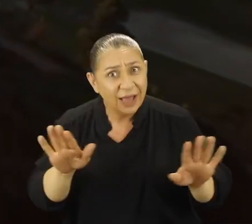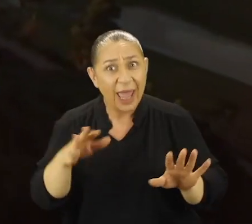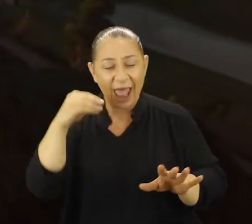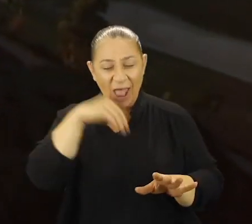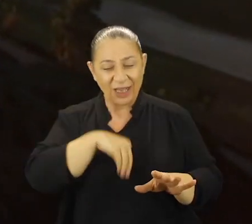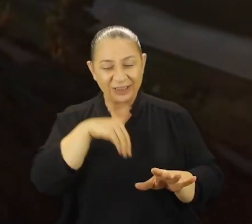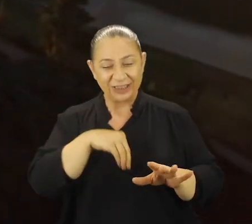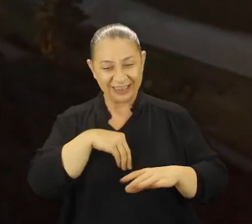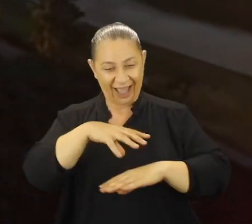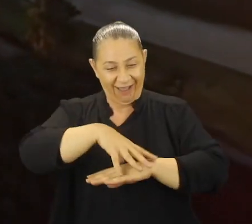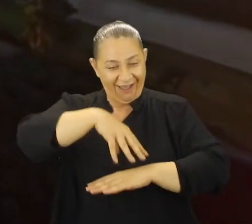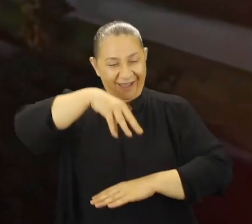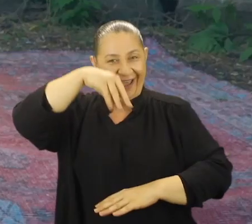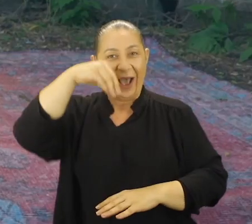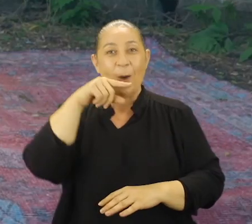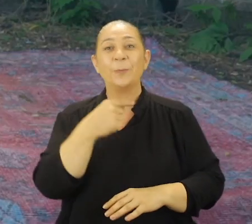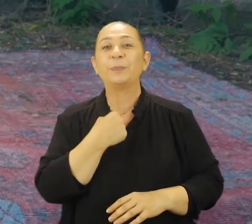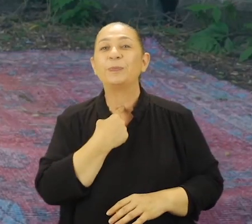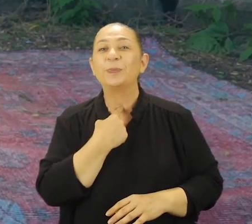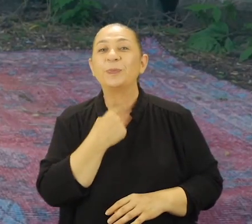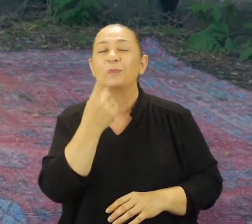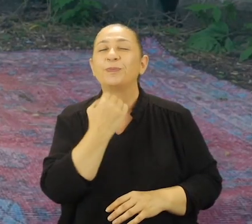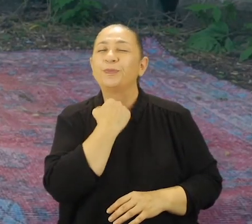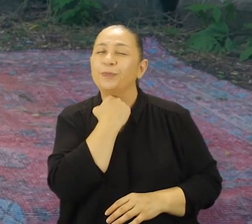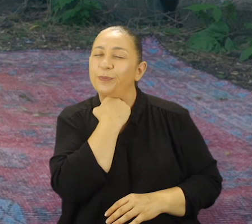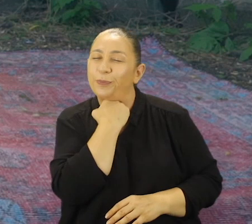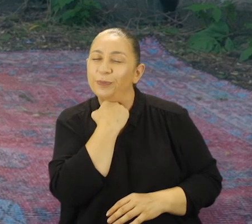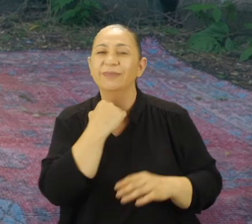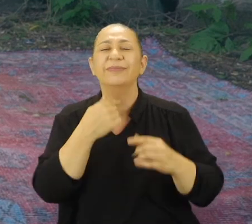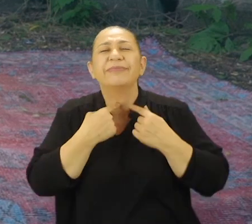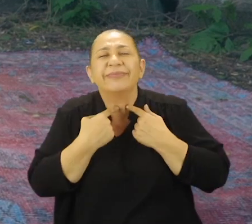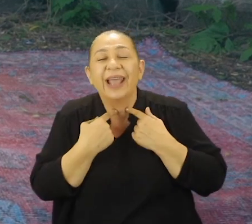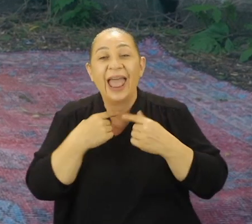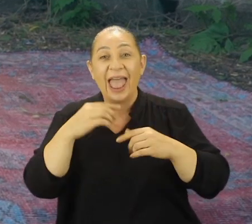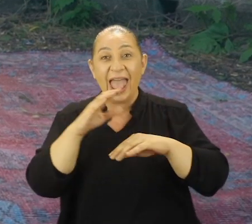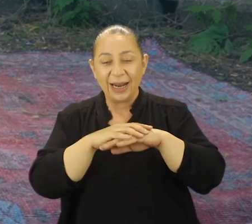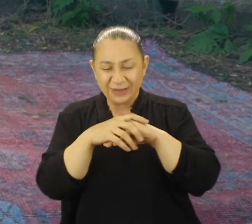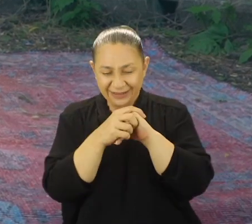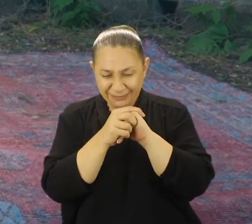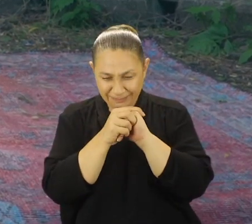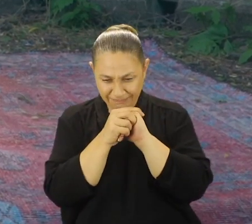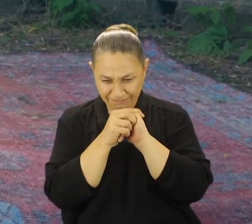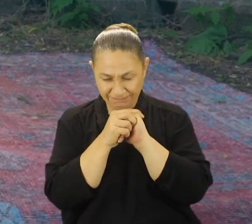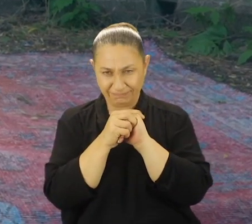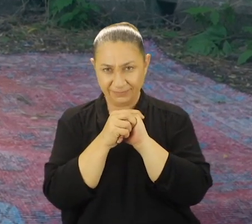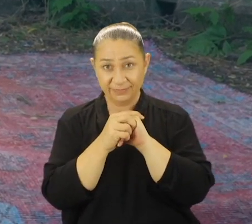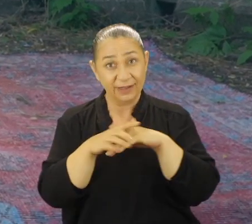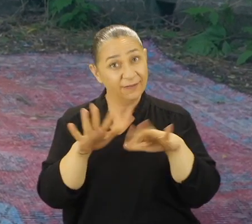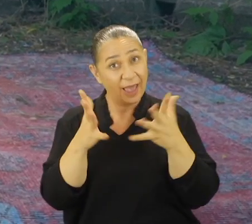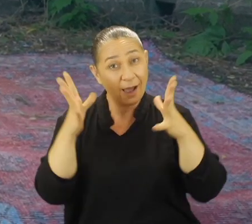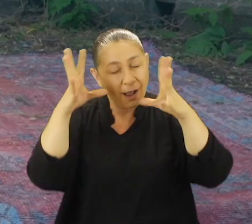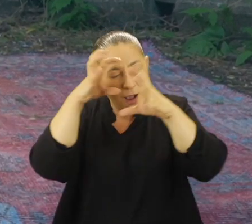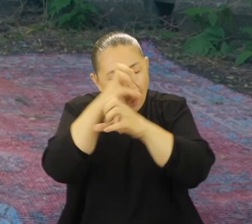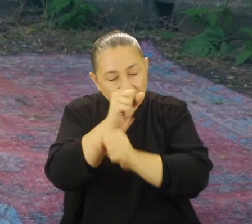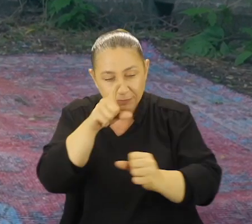İçimizdeki dağda, boğazımızdaki bir yumruda, elimizi sıktığımız anda ya da